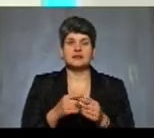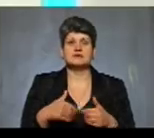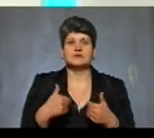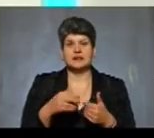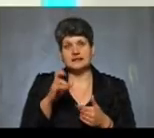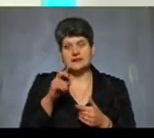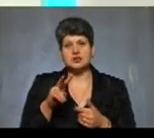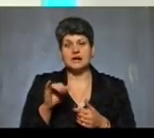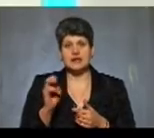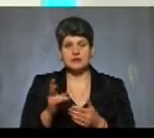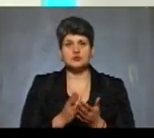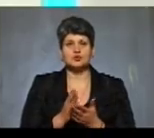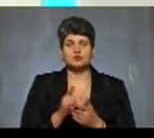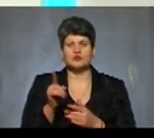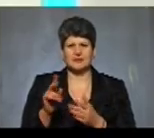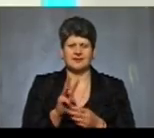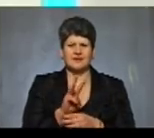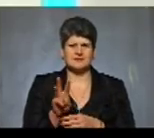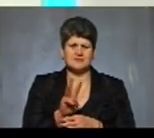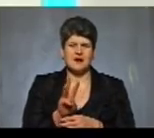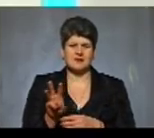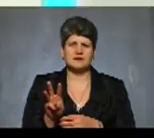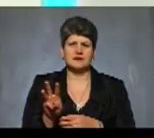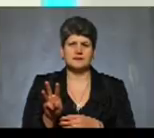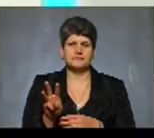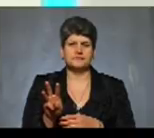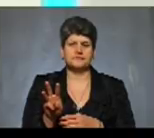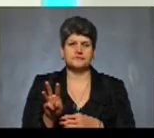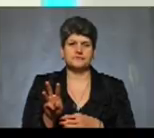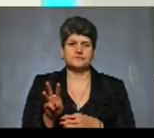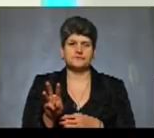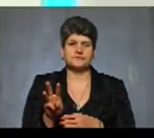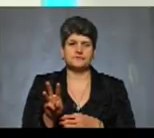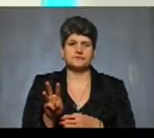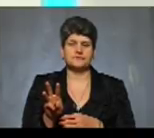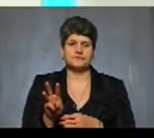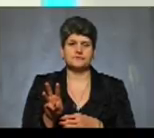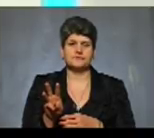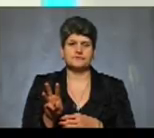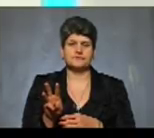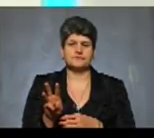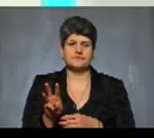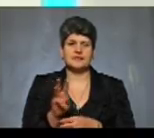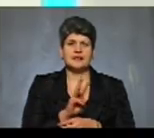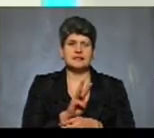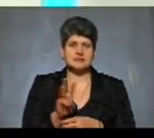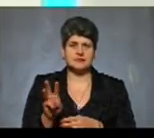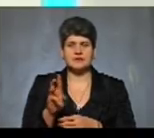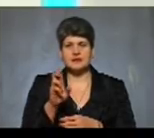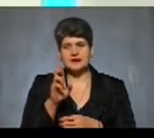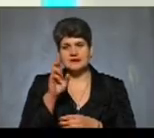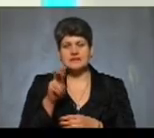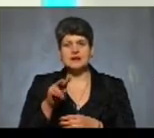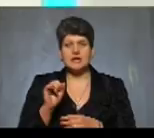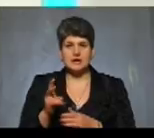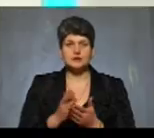держслужбу, в них на сайті, між іншим, навіть є на сайті держслужби, є